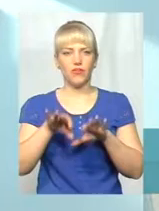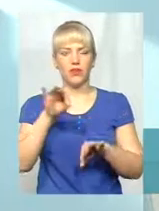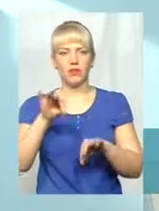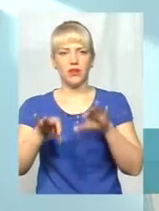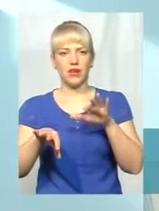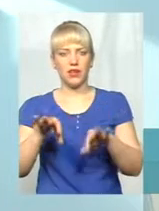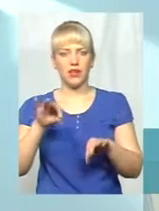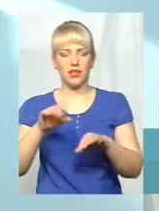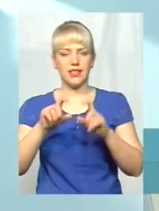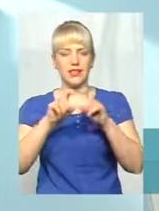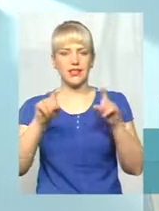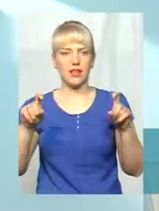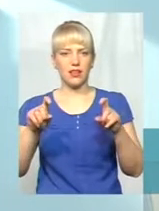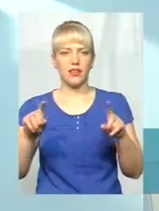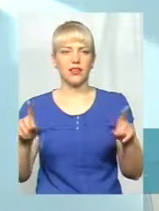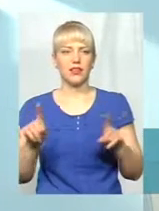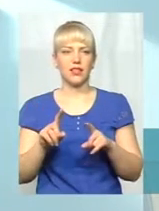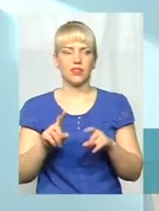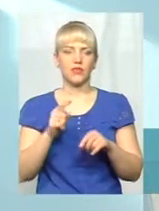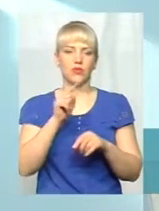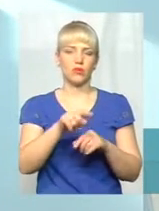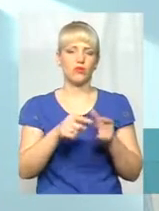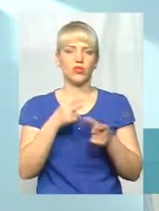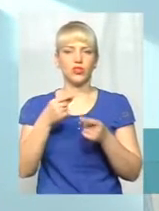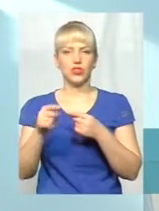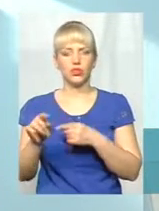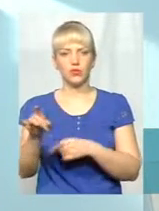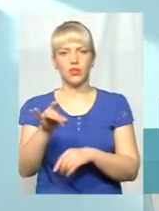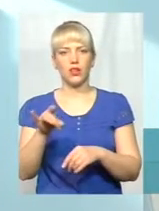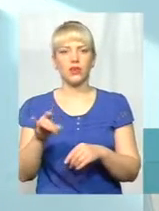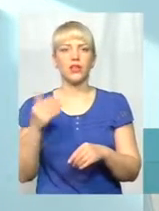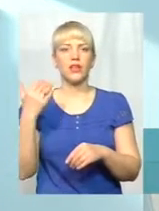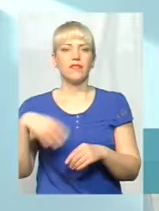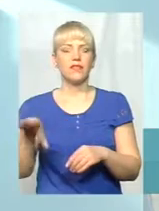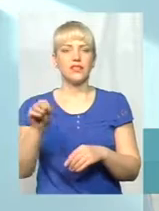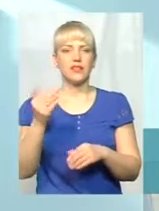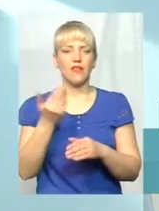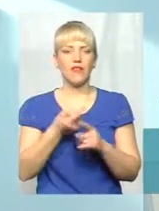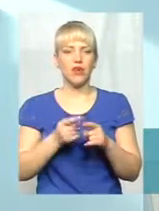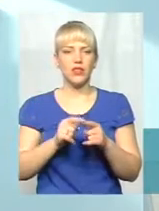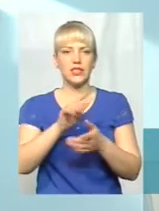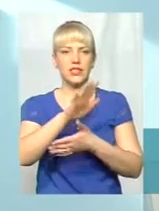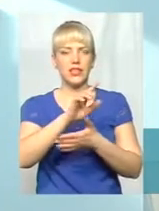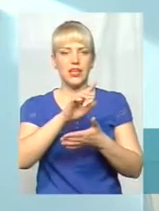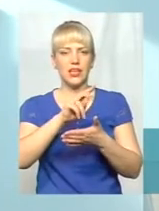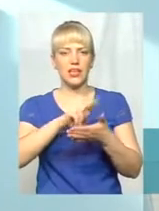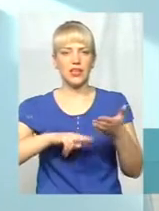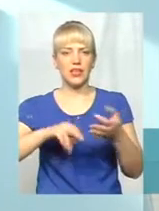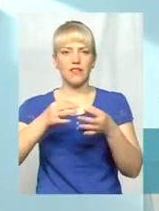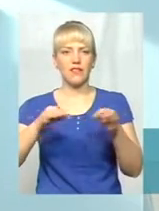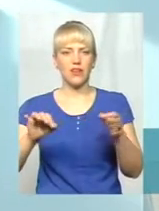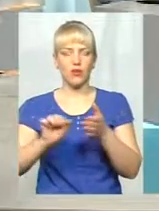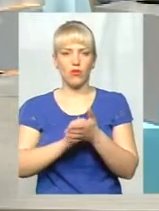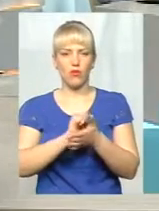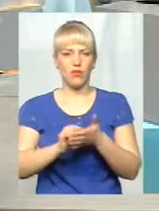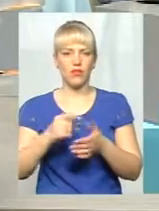вибирає заклад, який в тому чи іншому районі, і вони всі сертифіковані, і за персональні дані можна свої